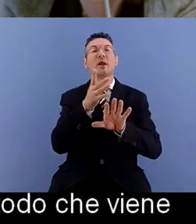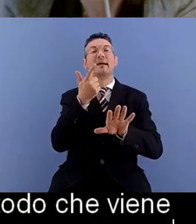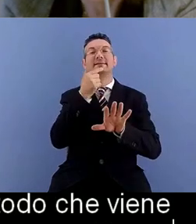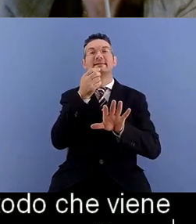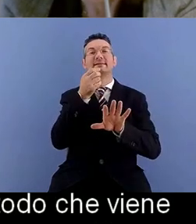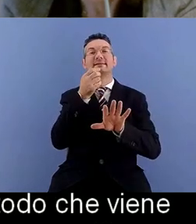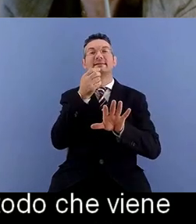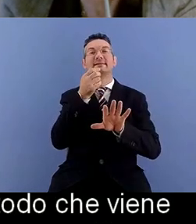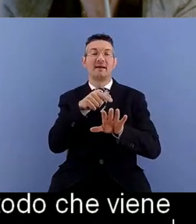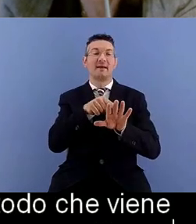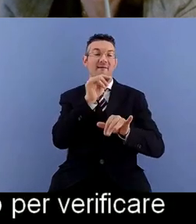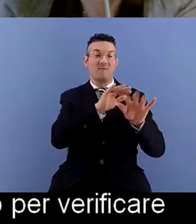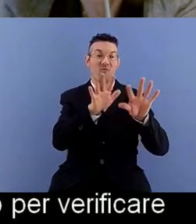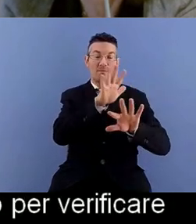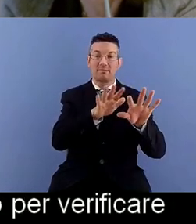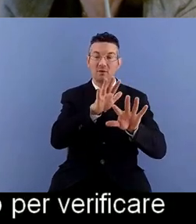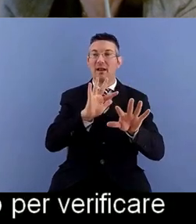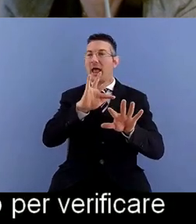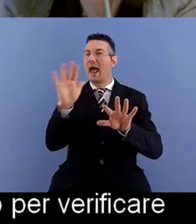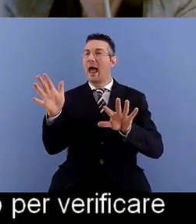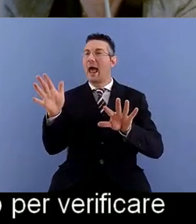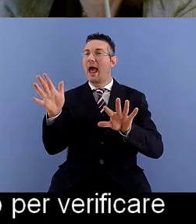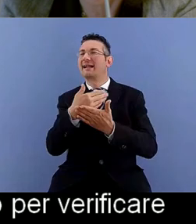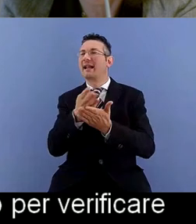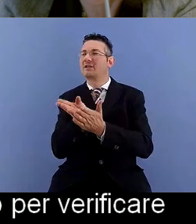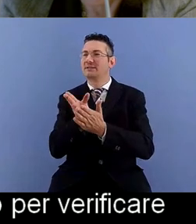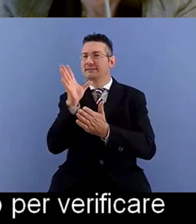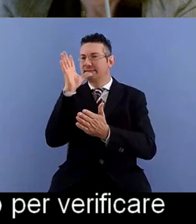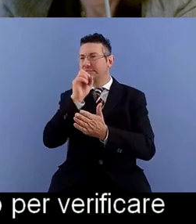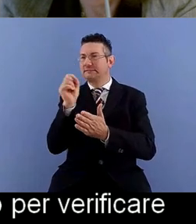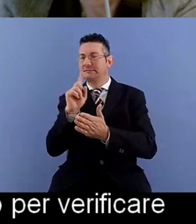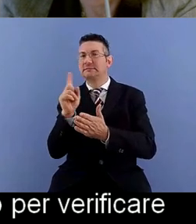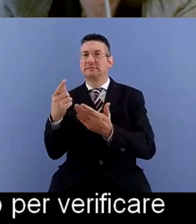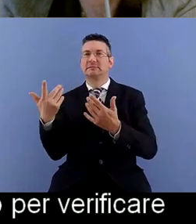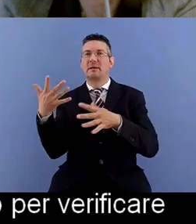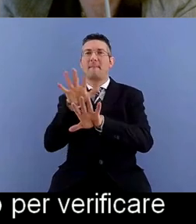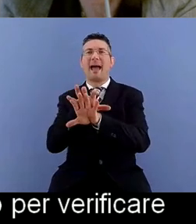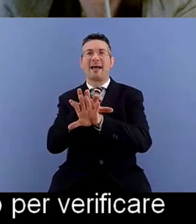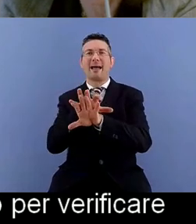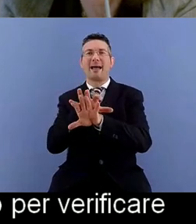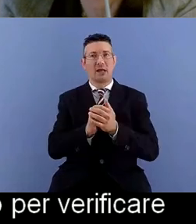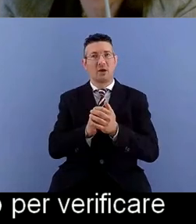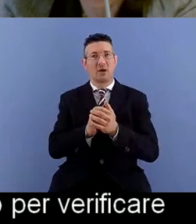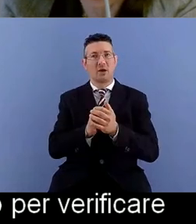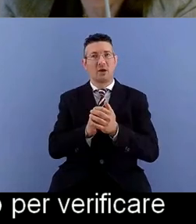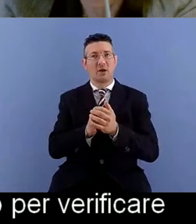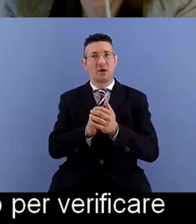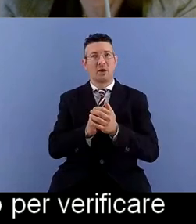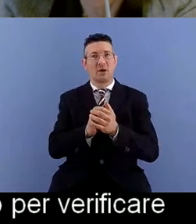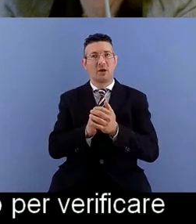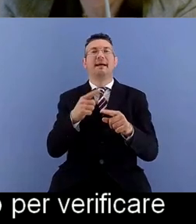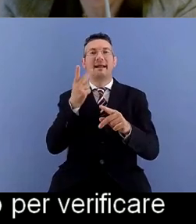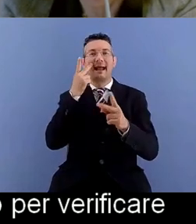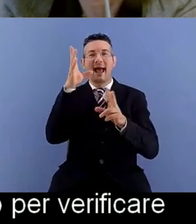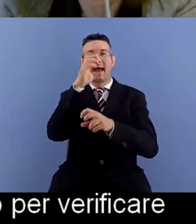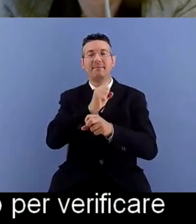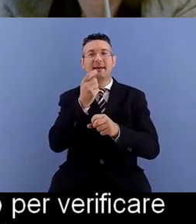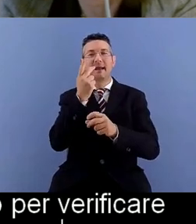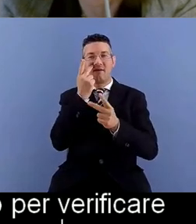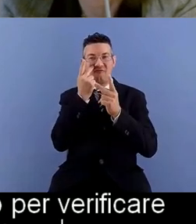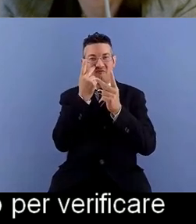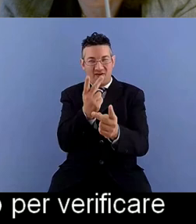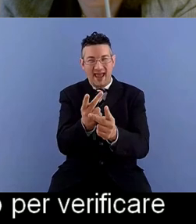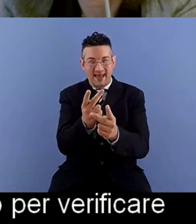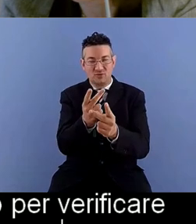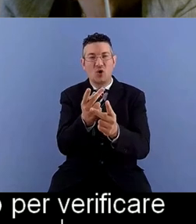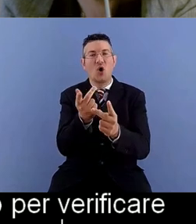registi riesco a comprendere in sostanza per capire cosa vedo di ciò che sento e